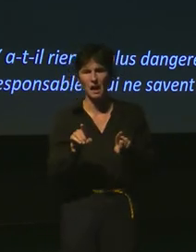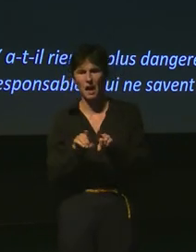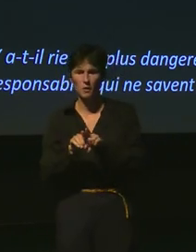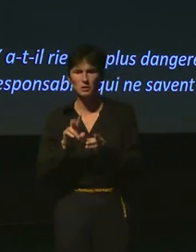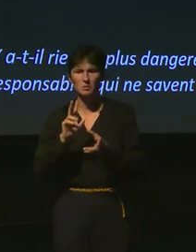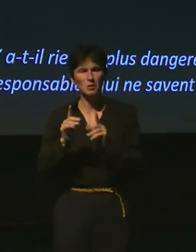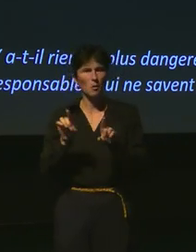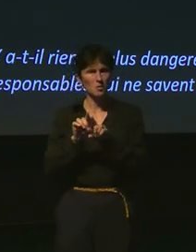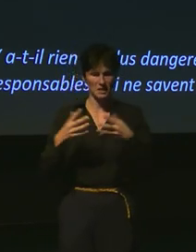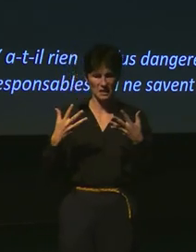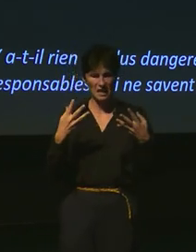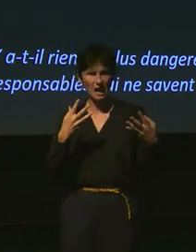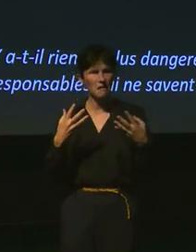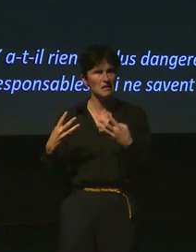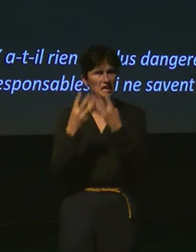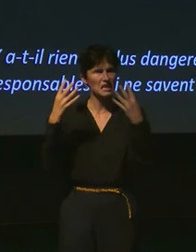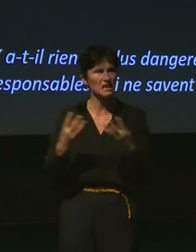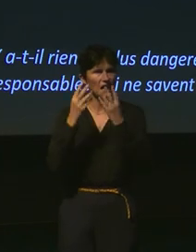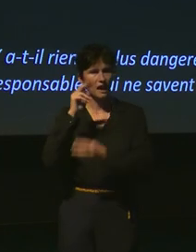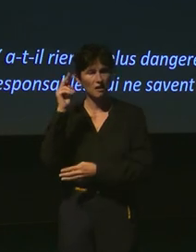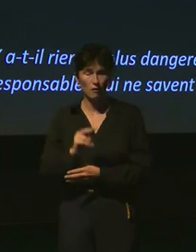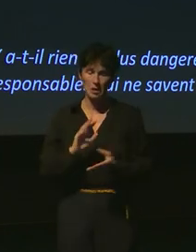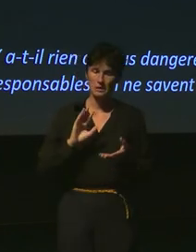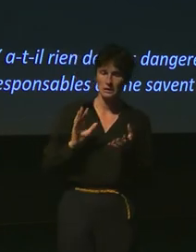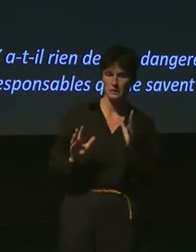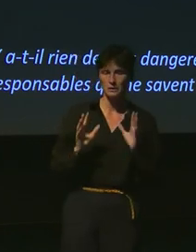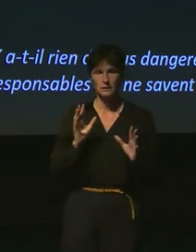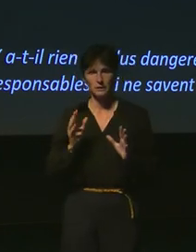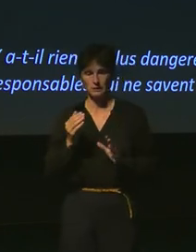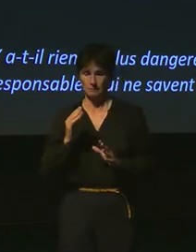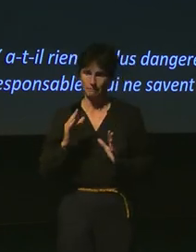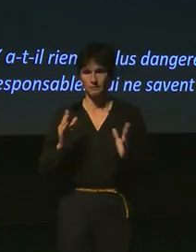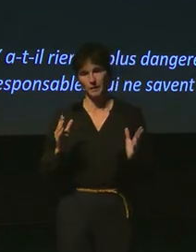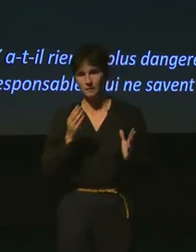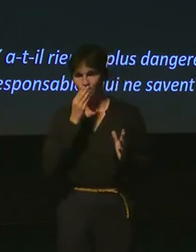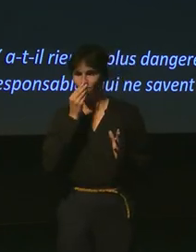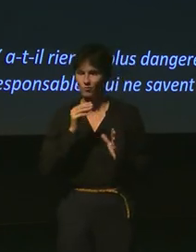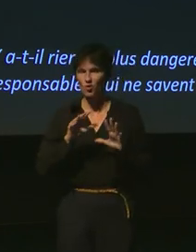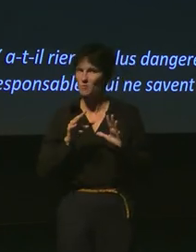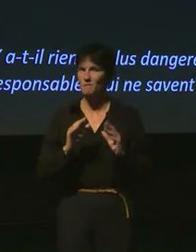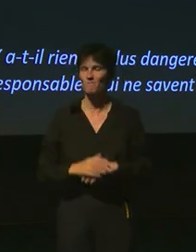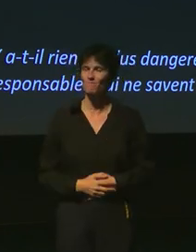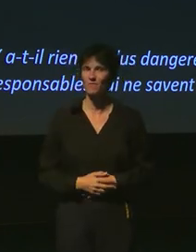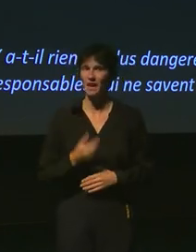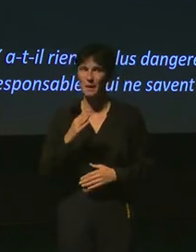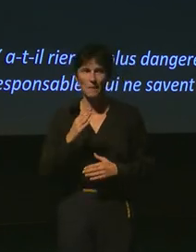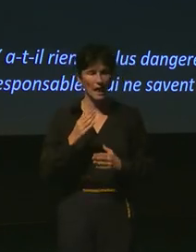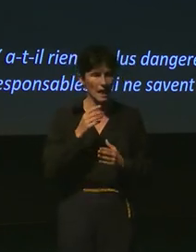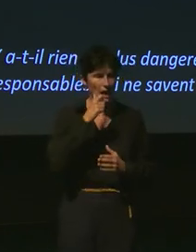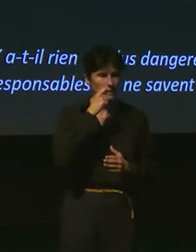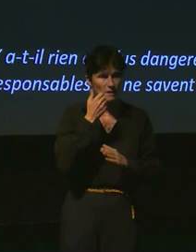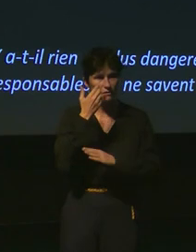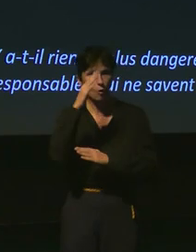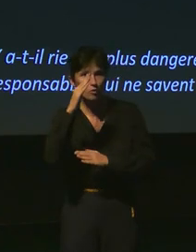-être un peu optimistes aussi. Mais globalement, ça semble vrai, ce qui dit. Mais par contre, la situation des autres espèces